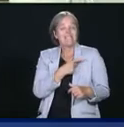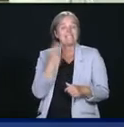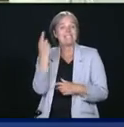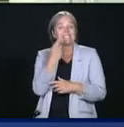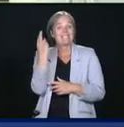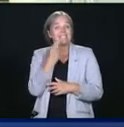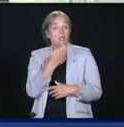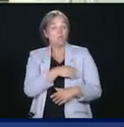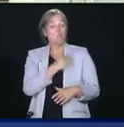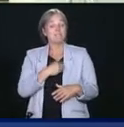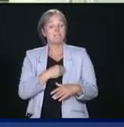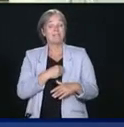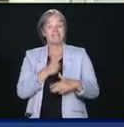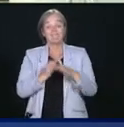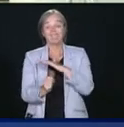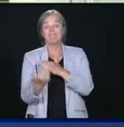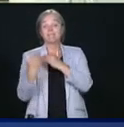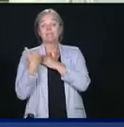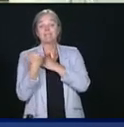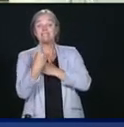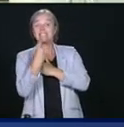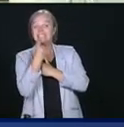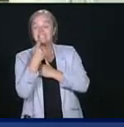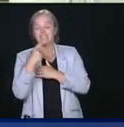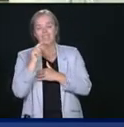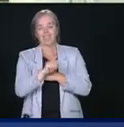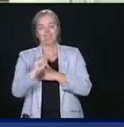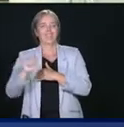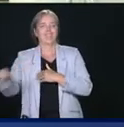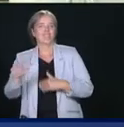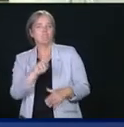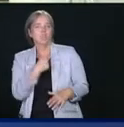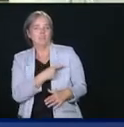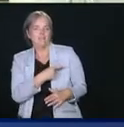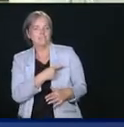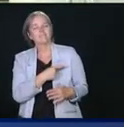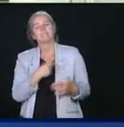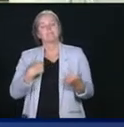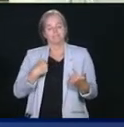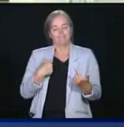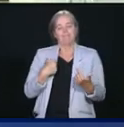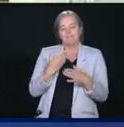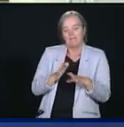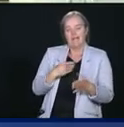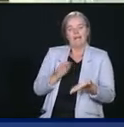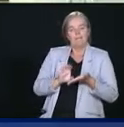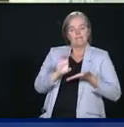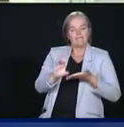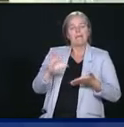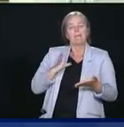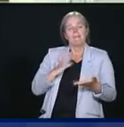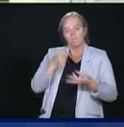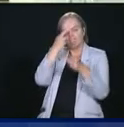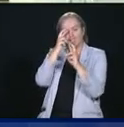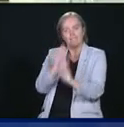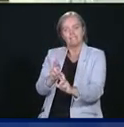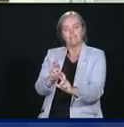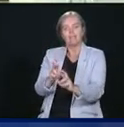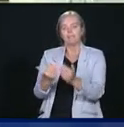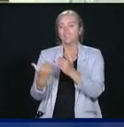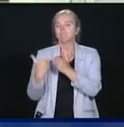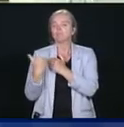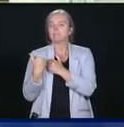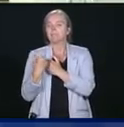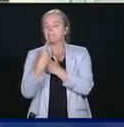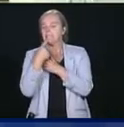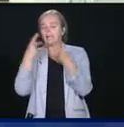sont leur juridiction. On va être là pour investir, mais ça doit être fait dans le respect des champs de compétences en partenariat